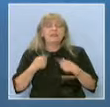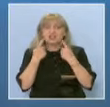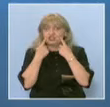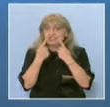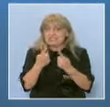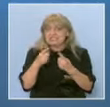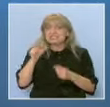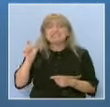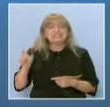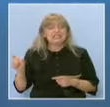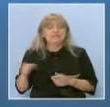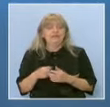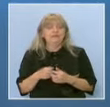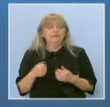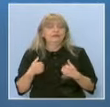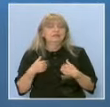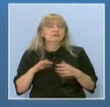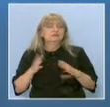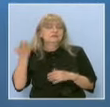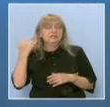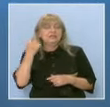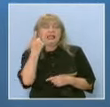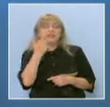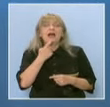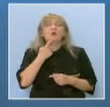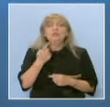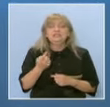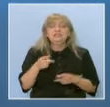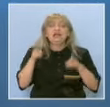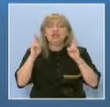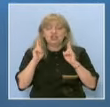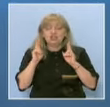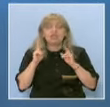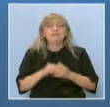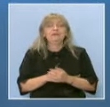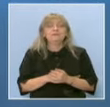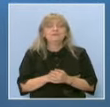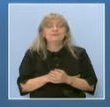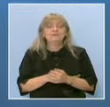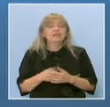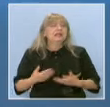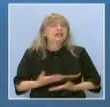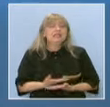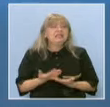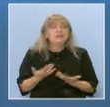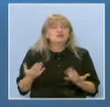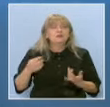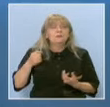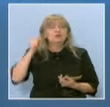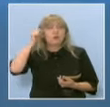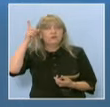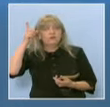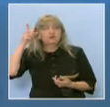Ами, ние всъщност преди може би около една година решихме да, тъй като се интересуваме от философия, от